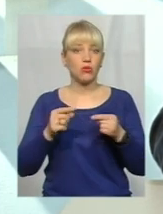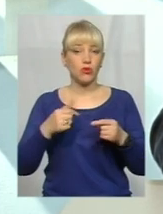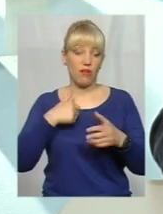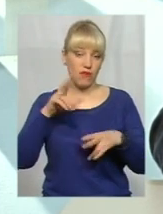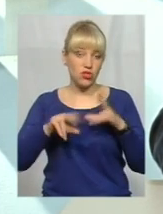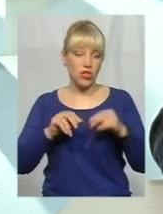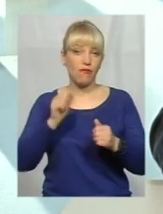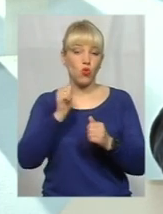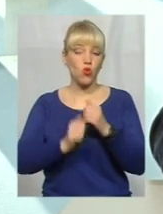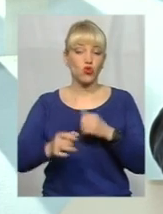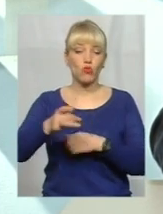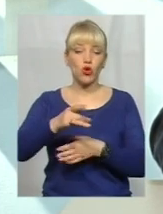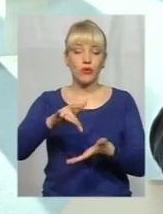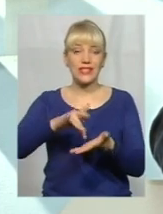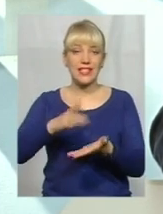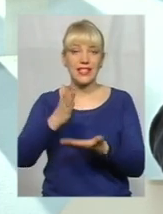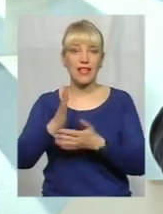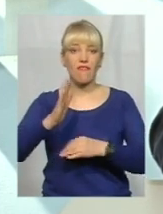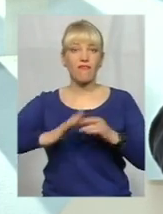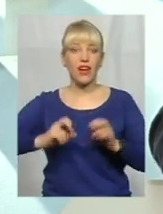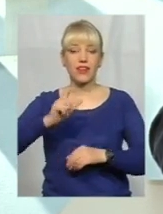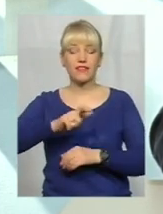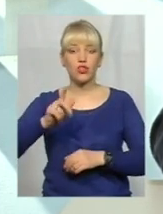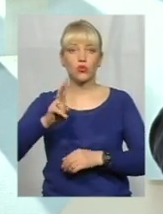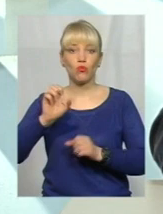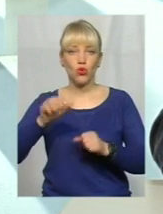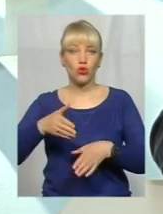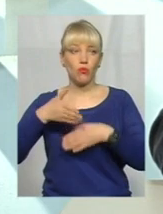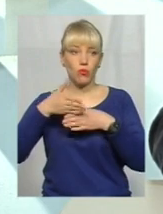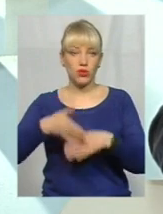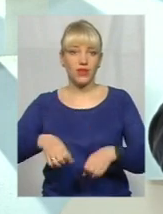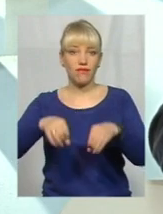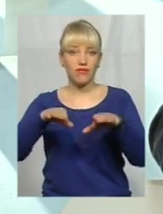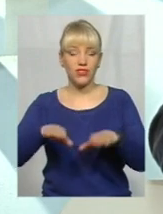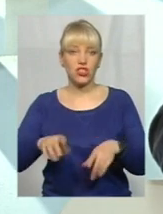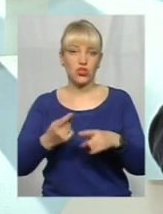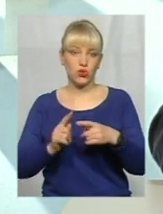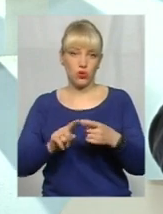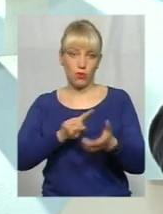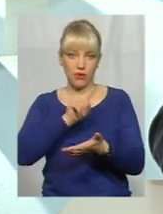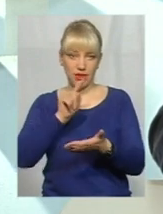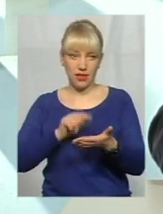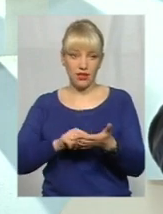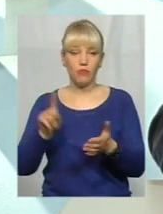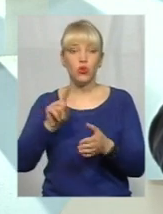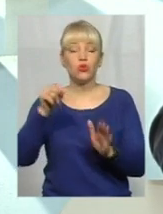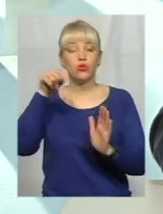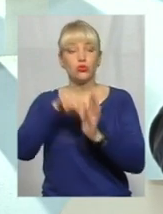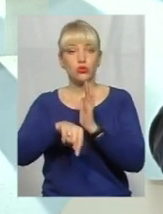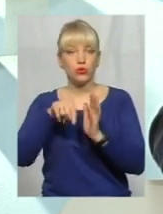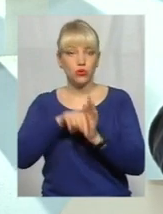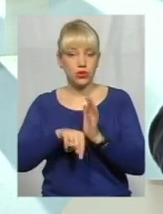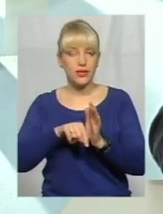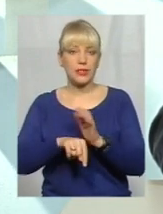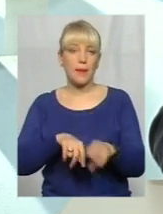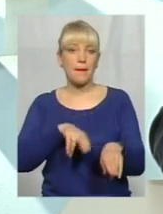центрі є такі фахівці, які можуть допомогти в вирішенні цього питання. Що стосується мисливської